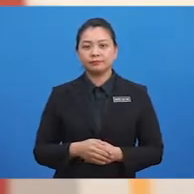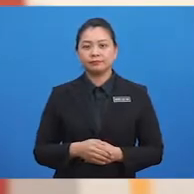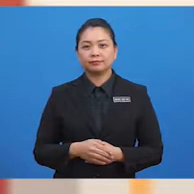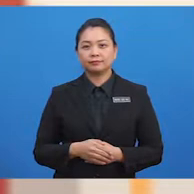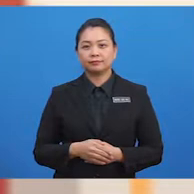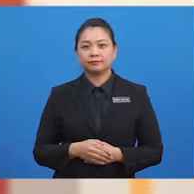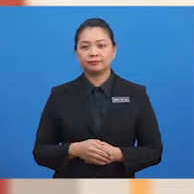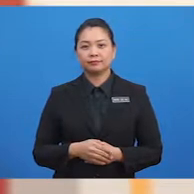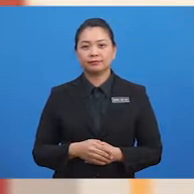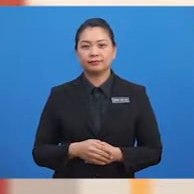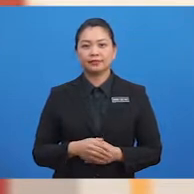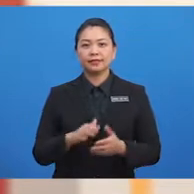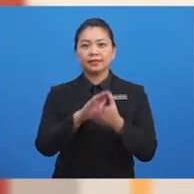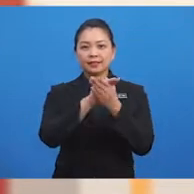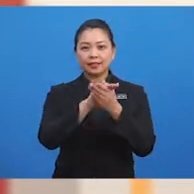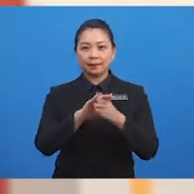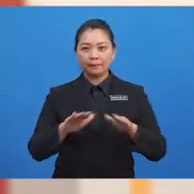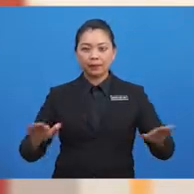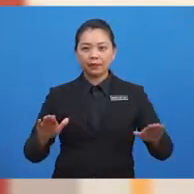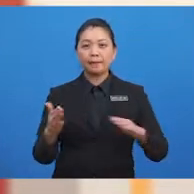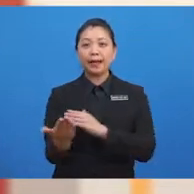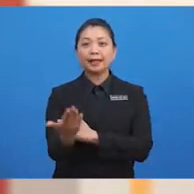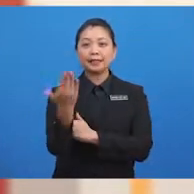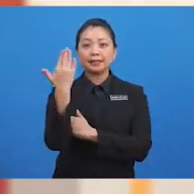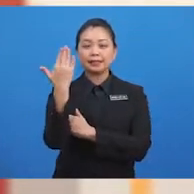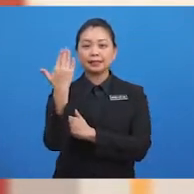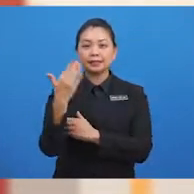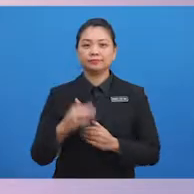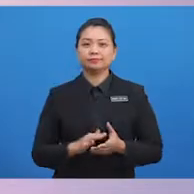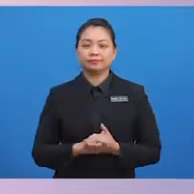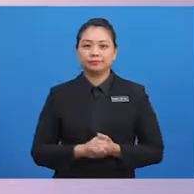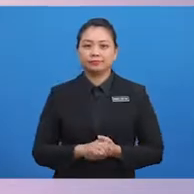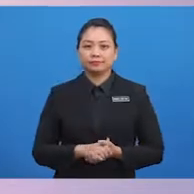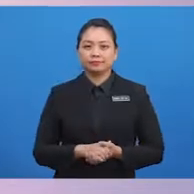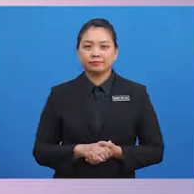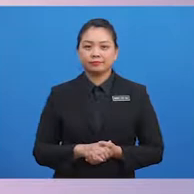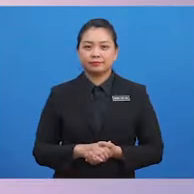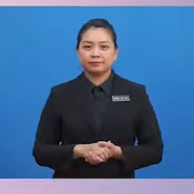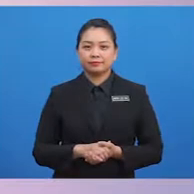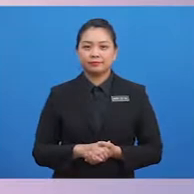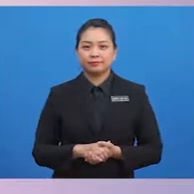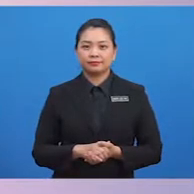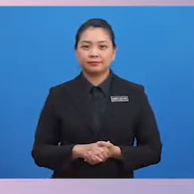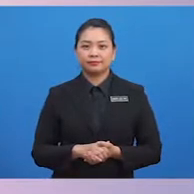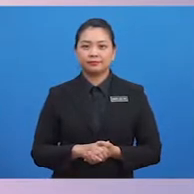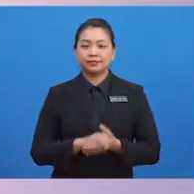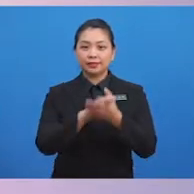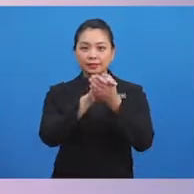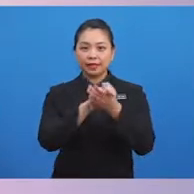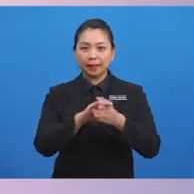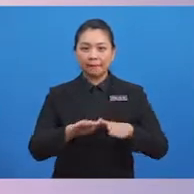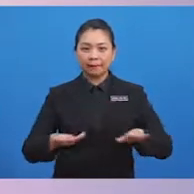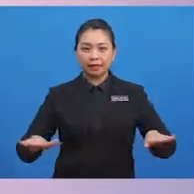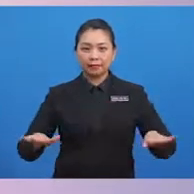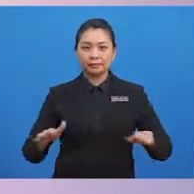Selamat pagi, selamat pagi,